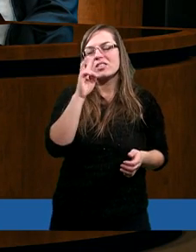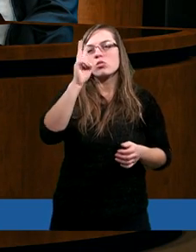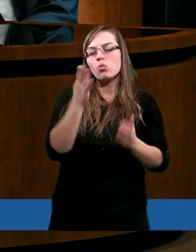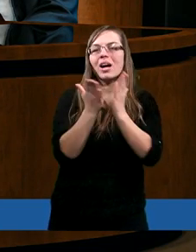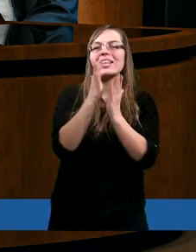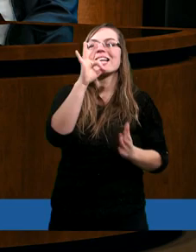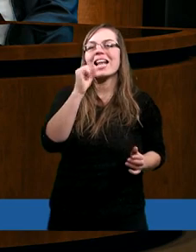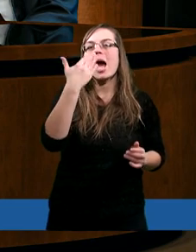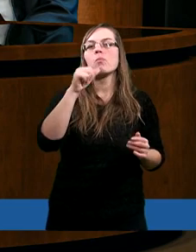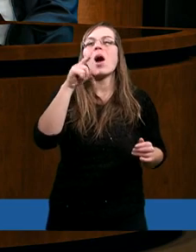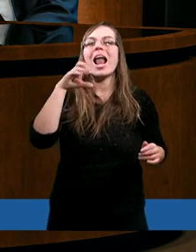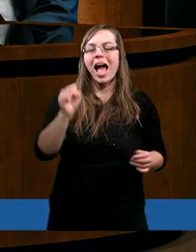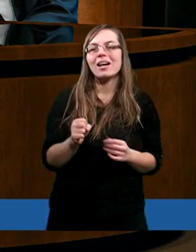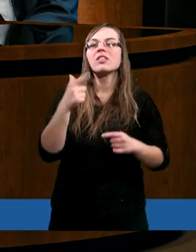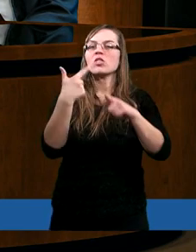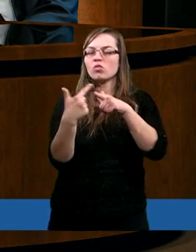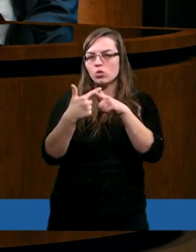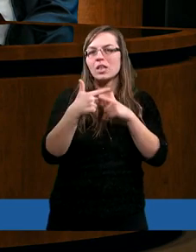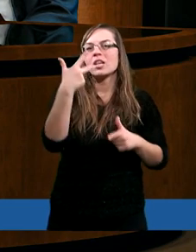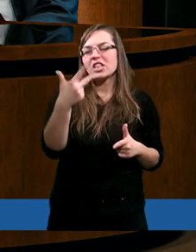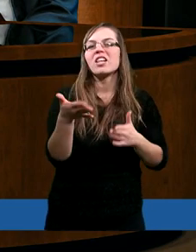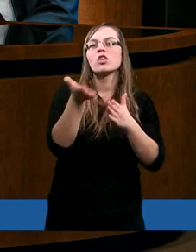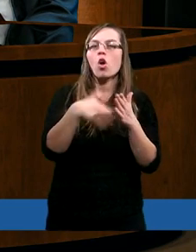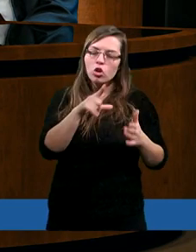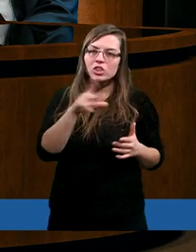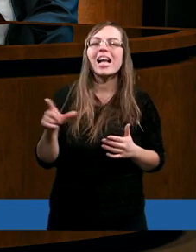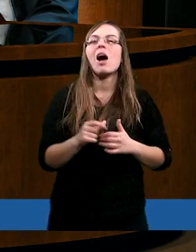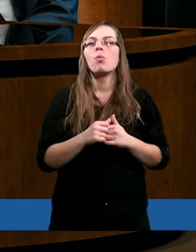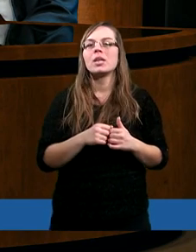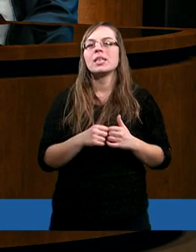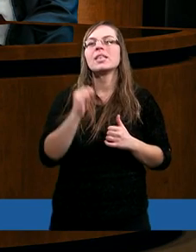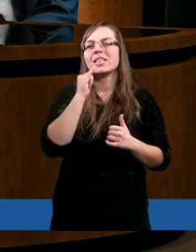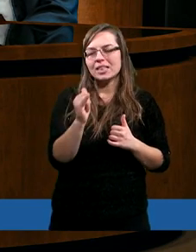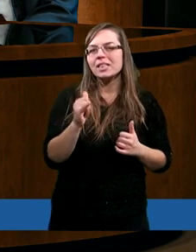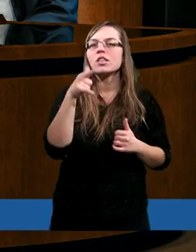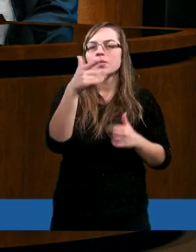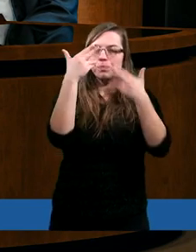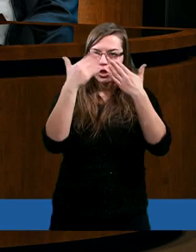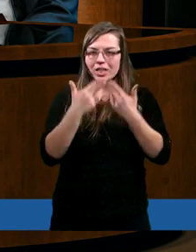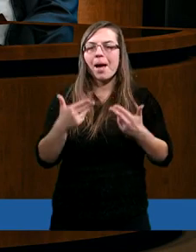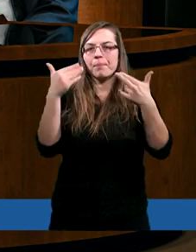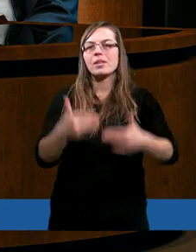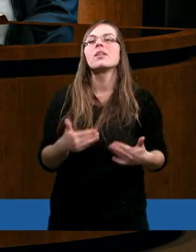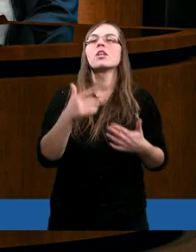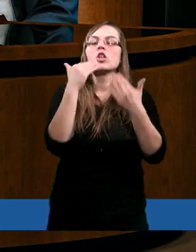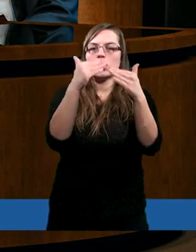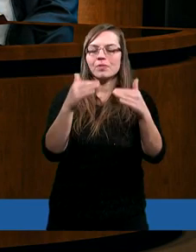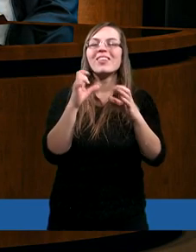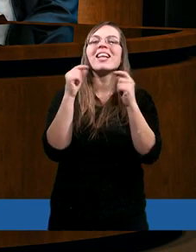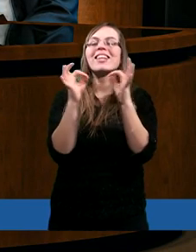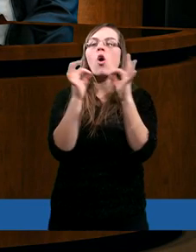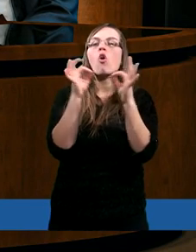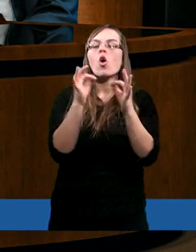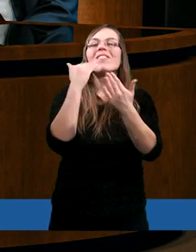Księga Samuelowa, 23 rozdział i tam stosowne